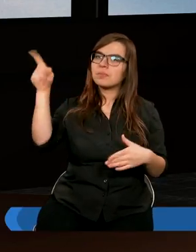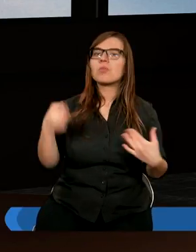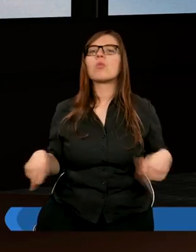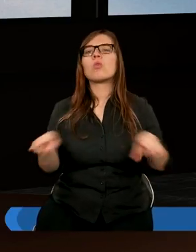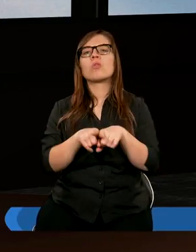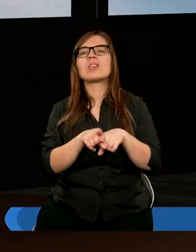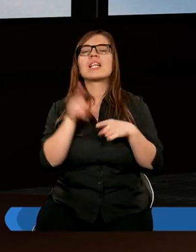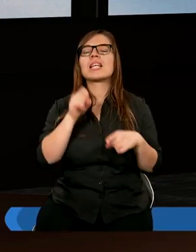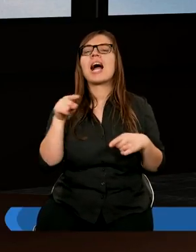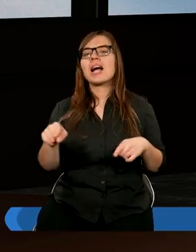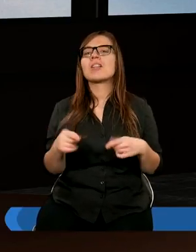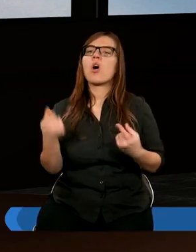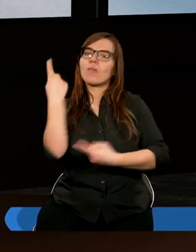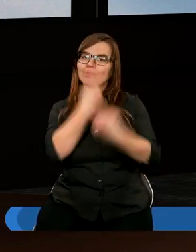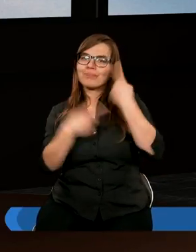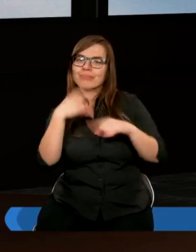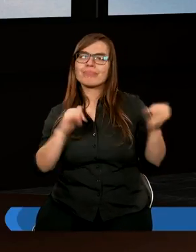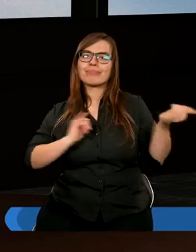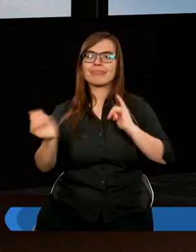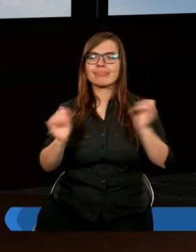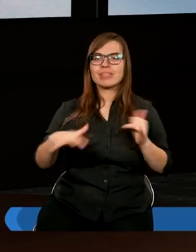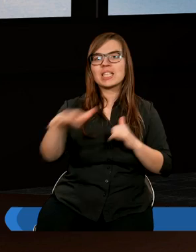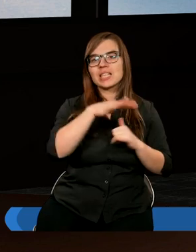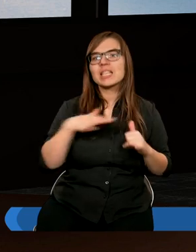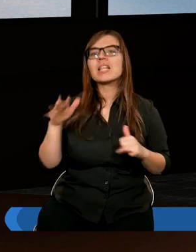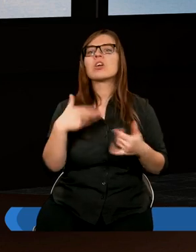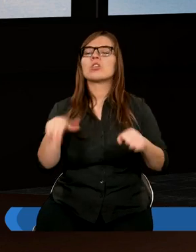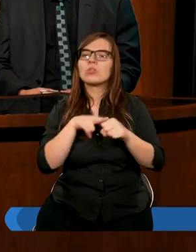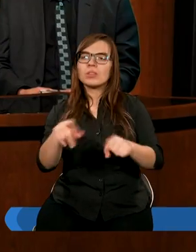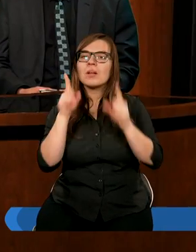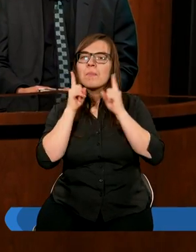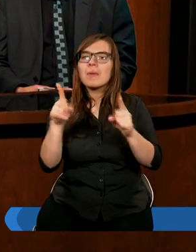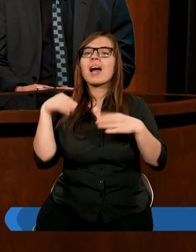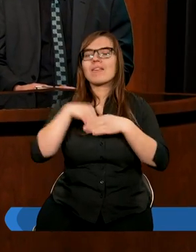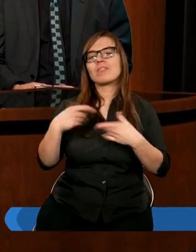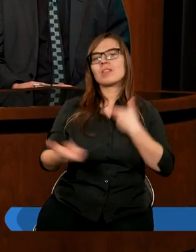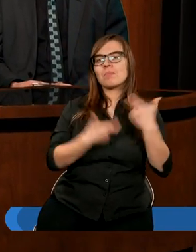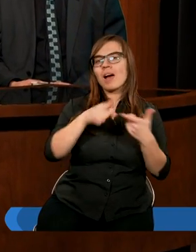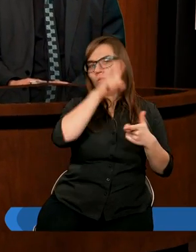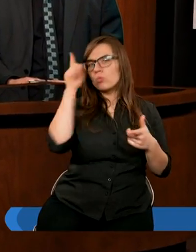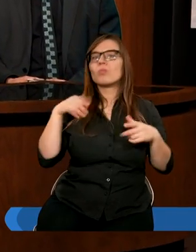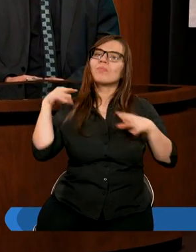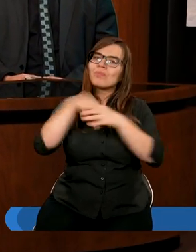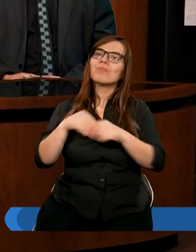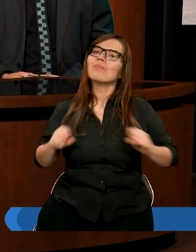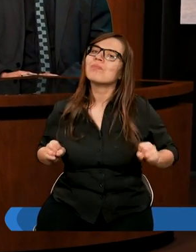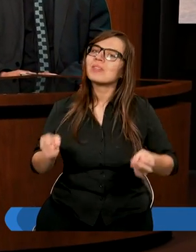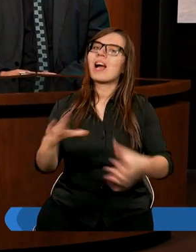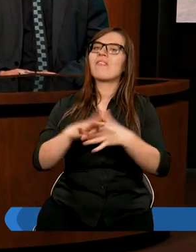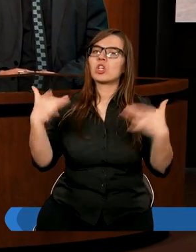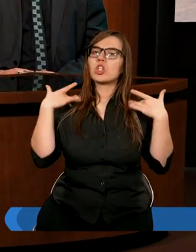również i za to rozważanie słowa Twego i spraw, abyśmy umieli to wdrożyć